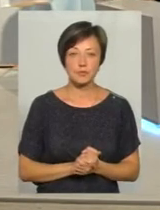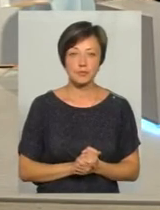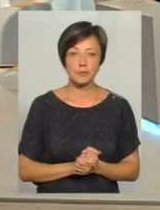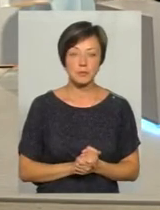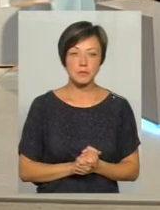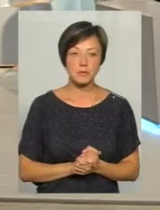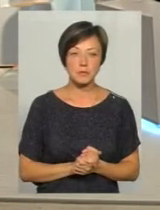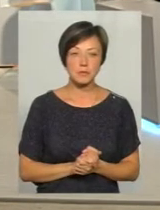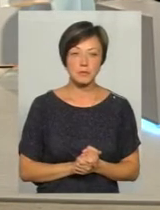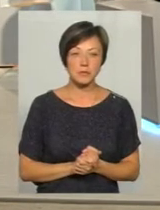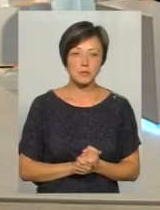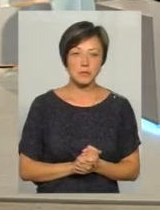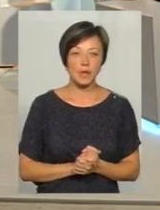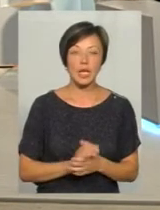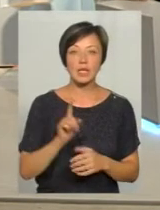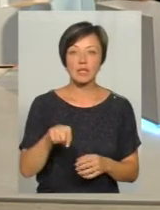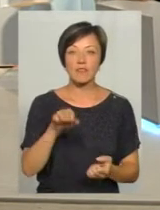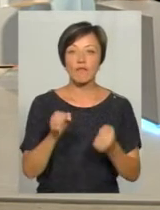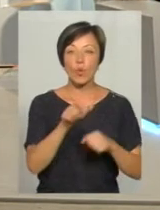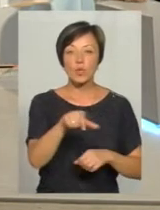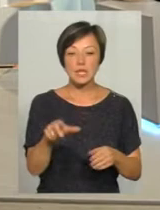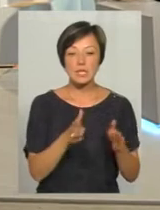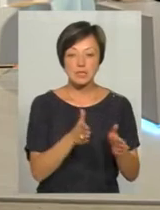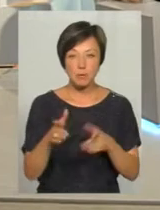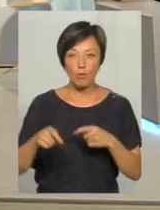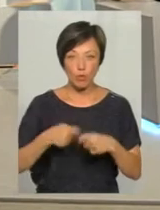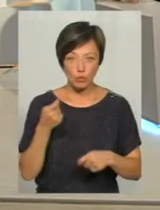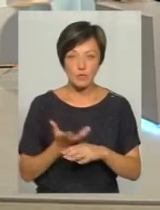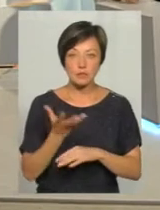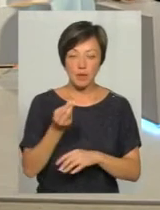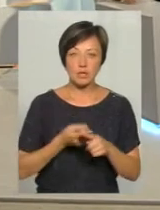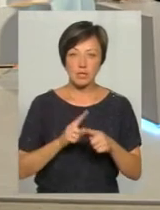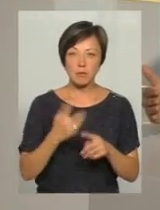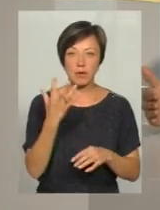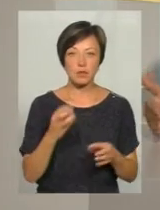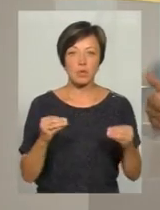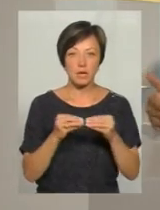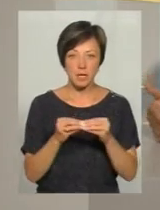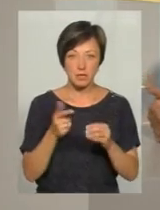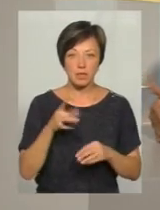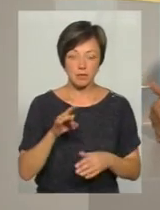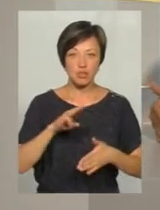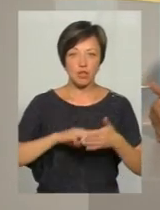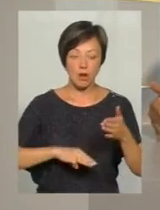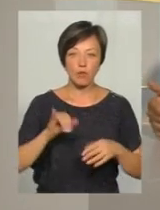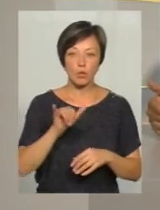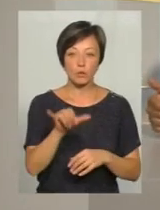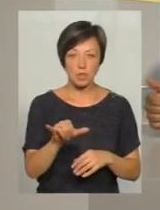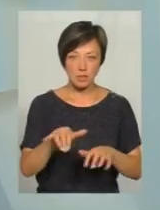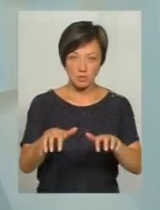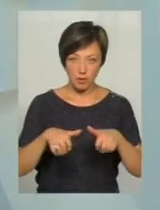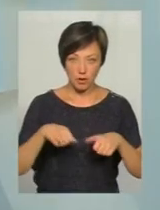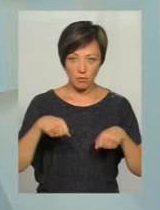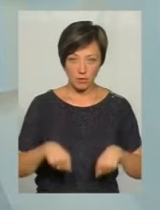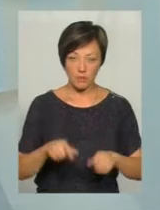А ті водії, які систематично порушують, вони сплачують оцих 510 гривень штрафу і в них забирають